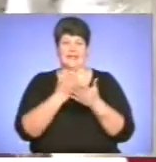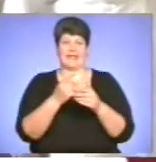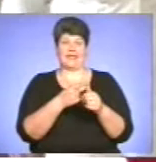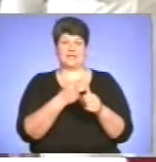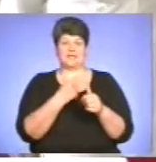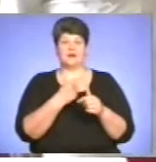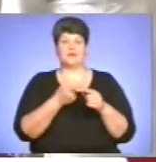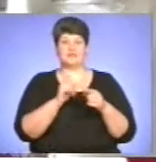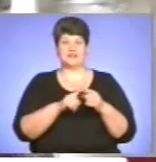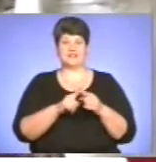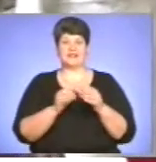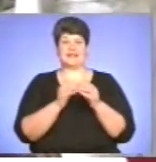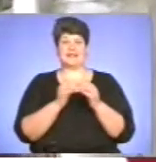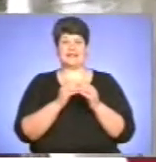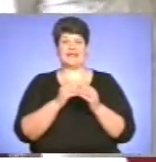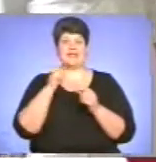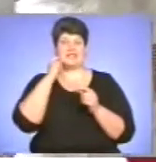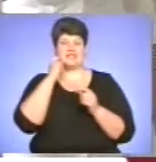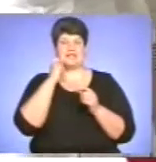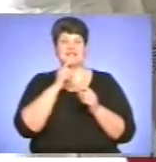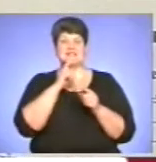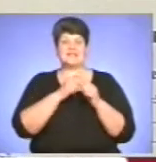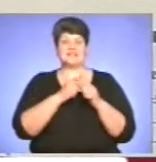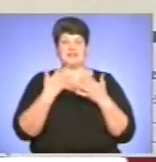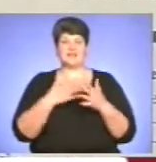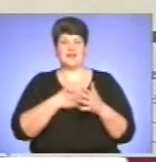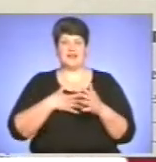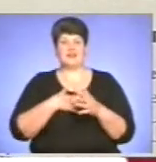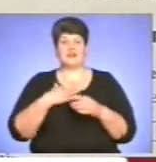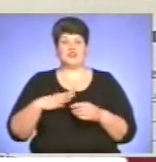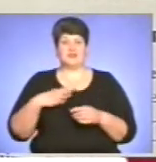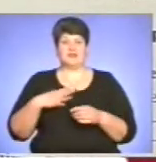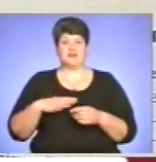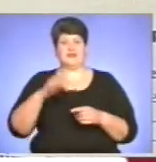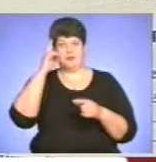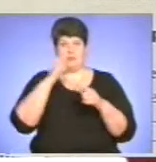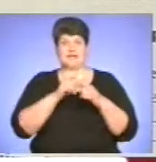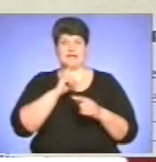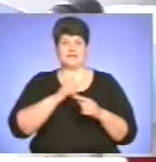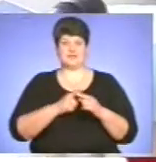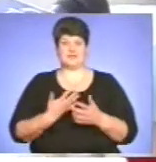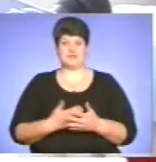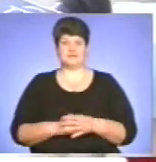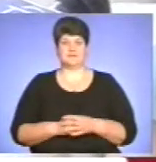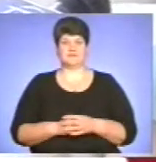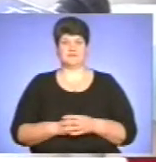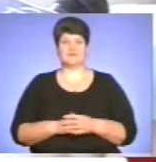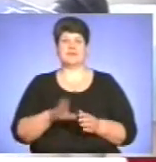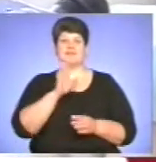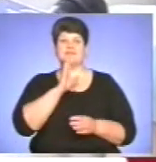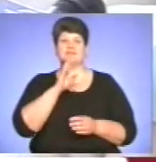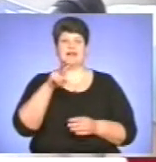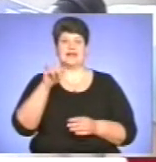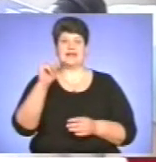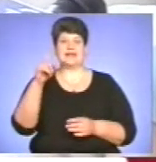подбала 10-річна сестричка Христинка, яка з нетерпінням чекала на появу братиків і сестрички. Дівчинку Ліза,